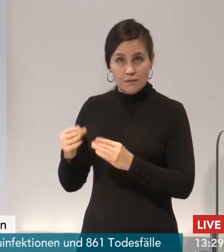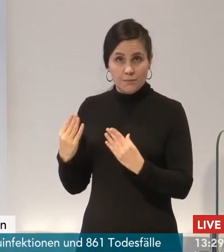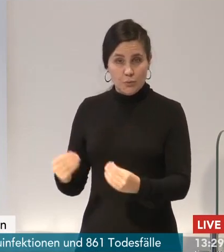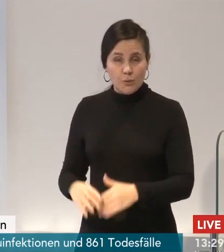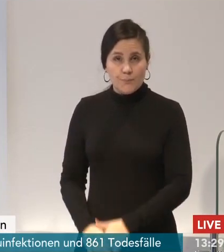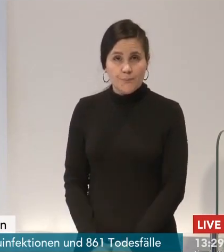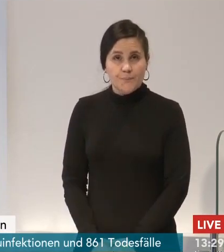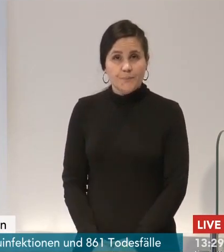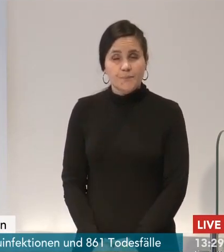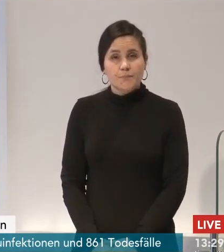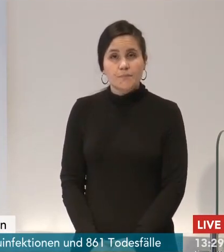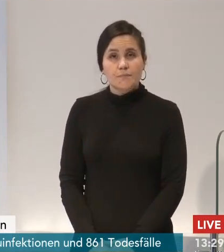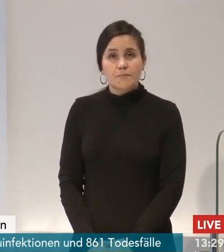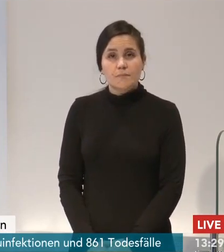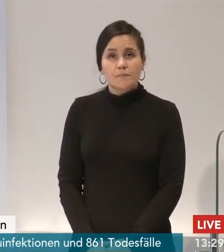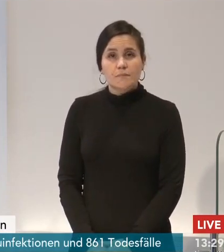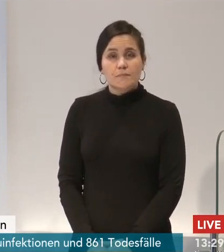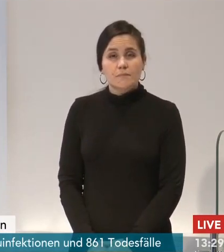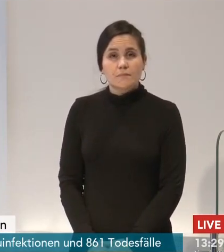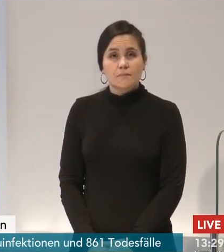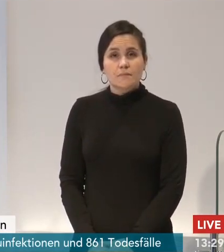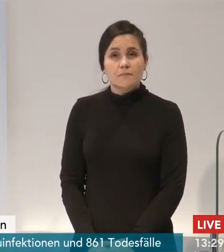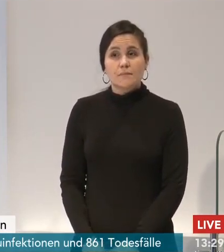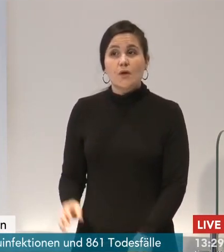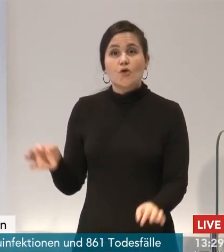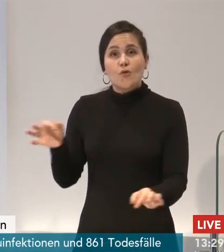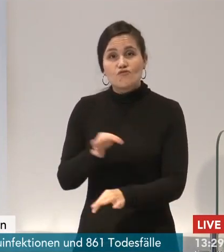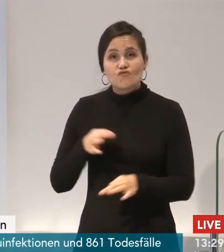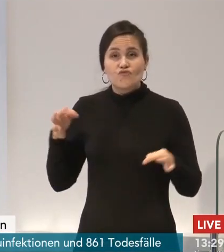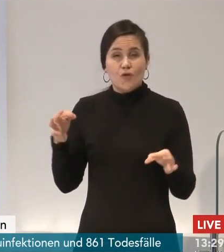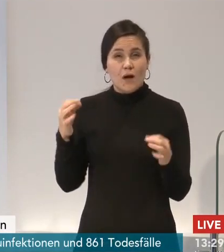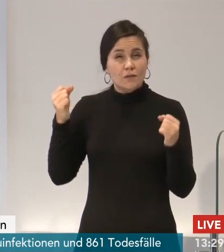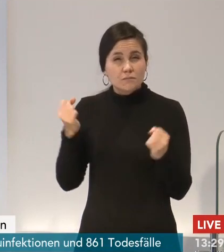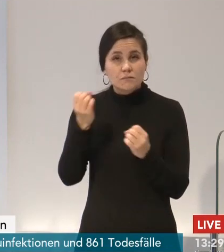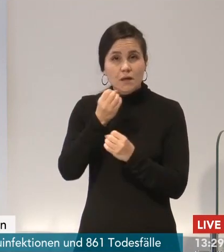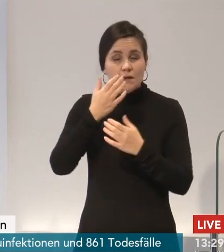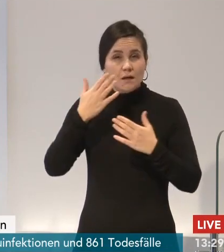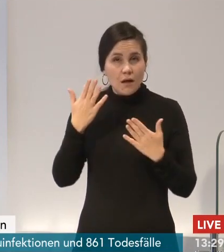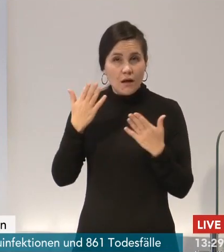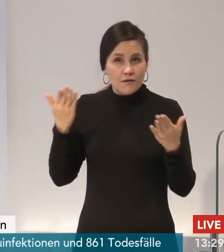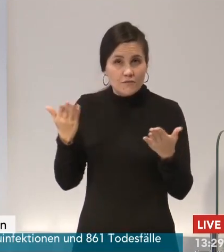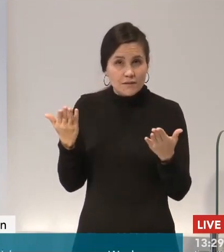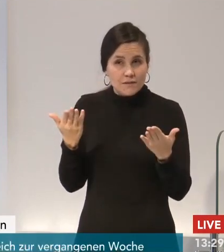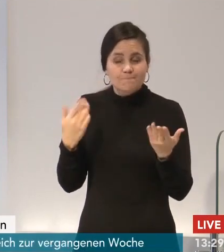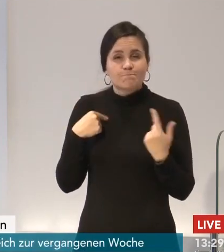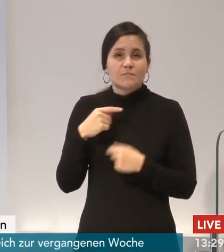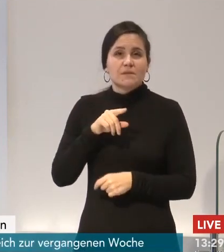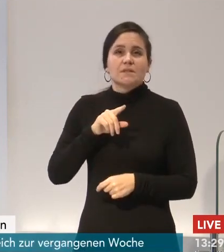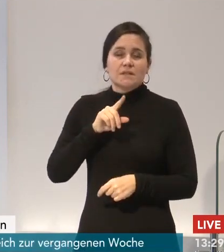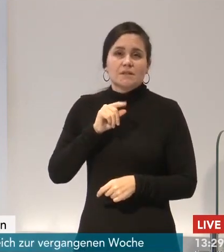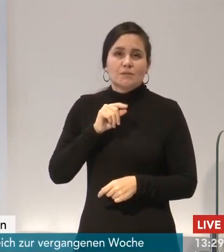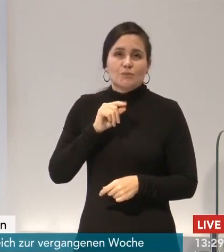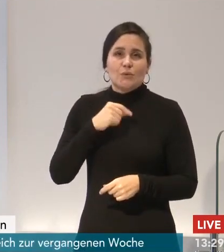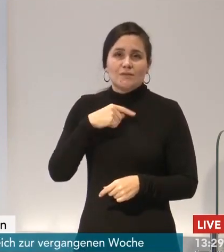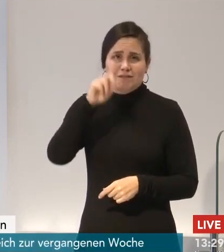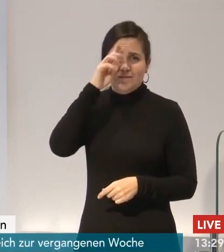ich glaube, allen Beteiligten völlig klar, was das für alle Beteiligten bedeutet, was das auch an Herausforderungen,